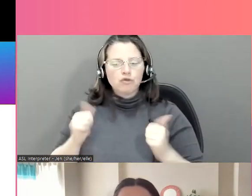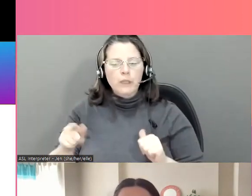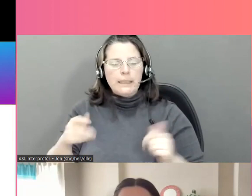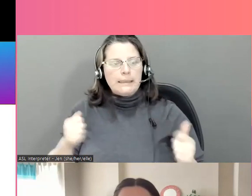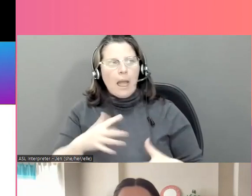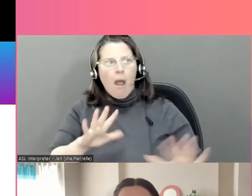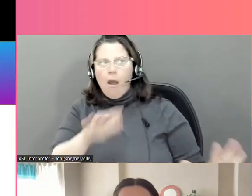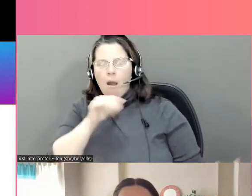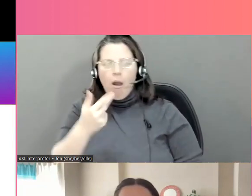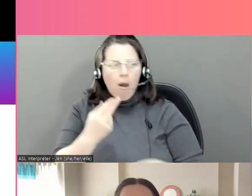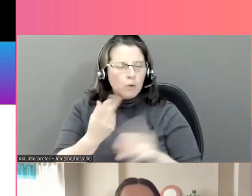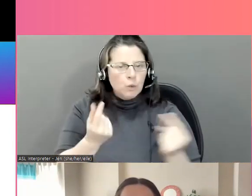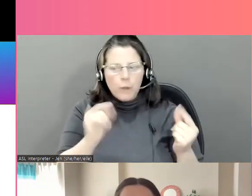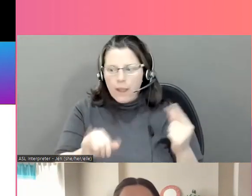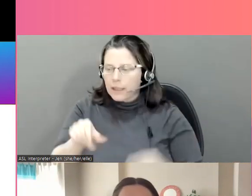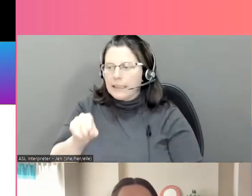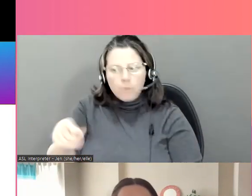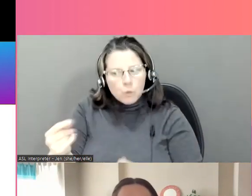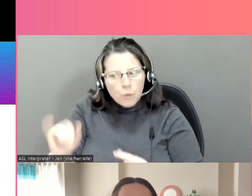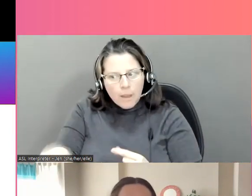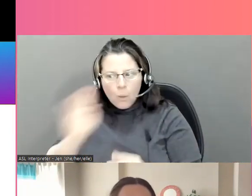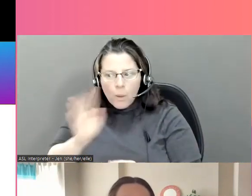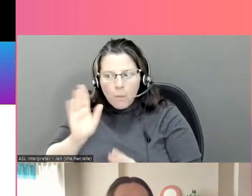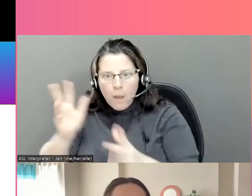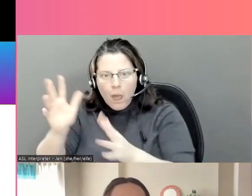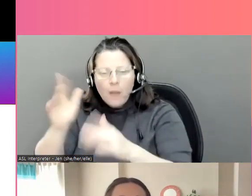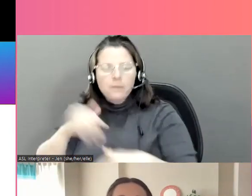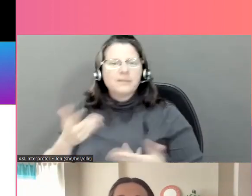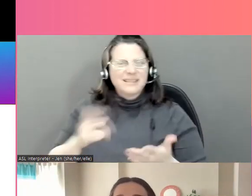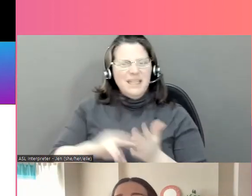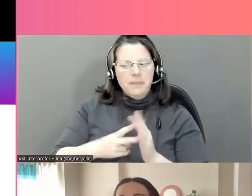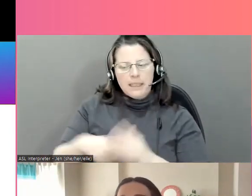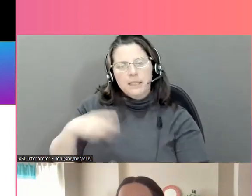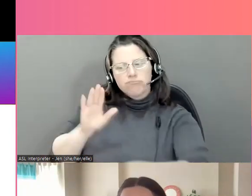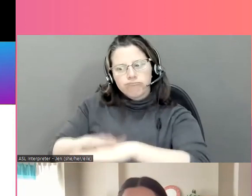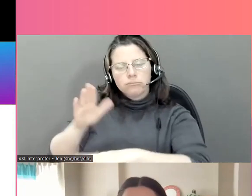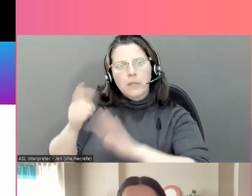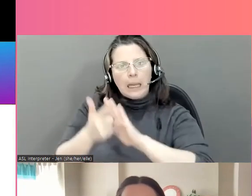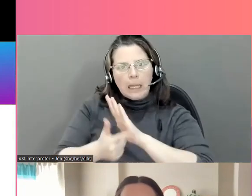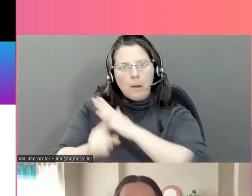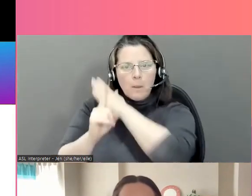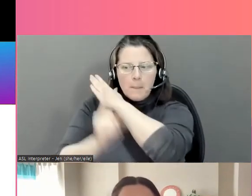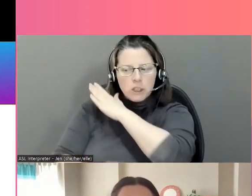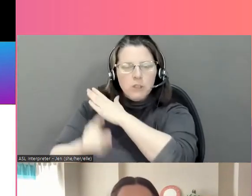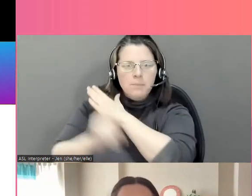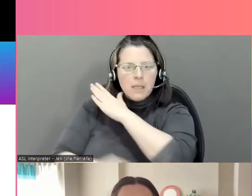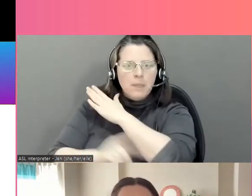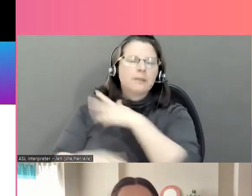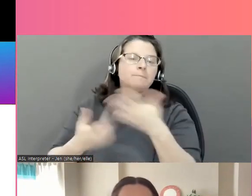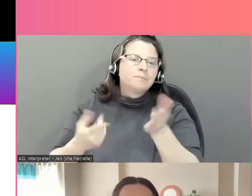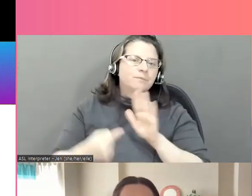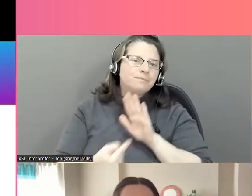une éducation qui va essayer d'effrayer les jeunes afin qu'ils évitent ou adoptent un comportement. Ça peut être des